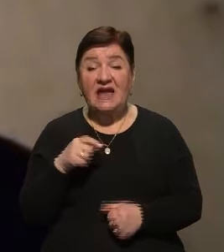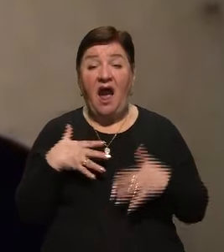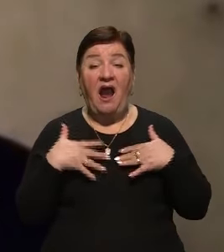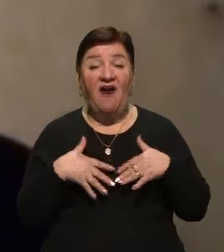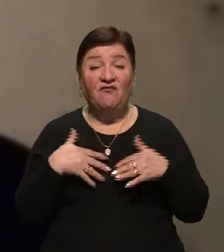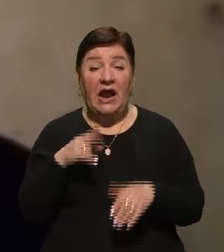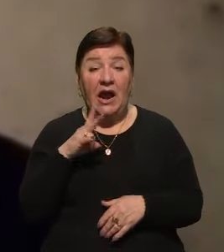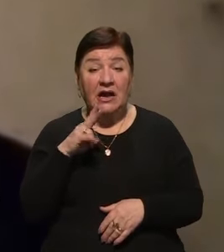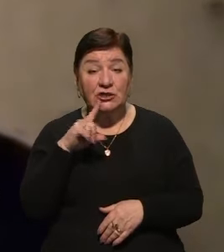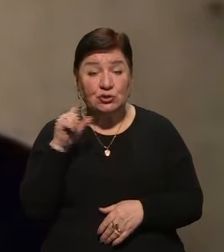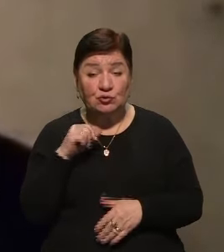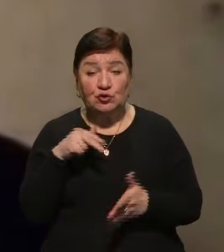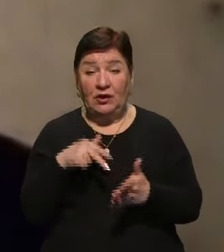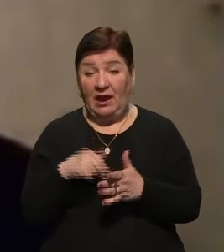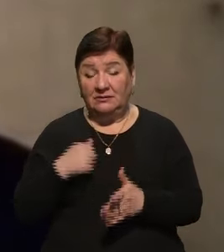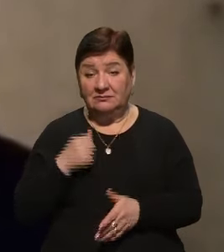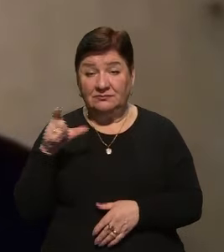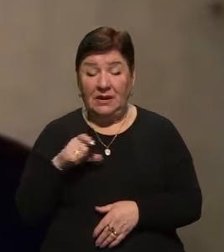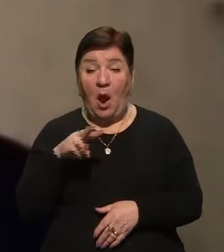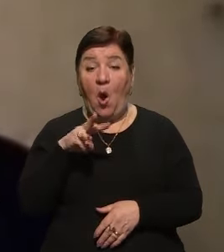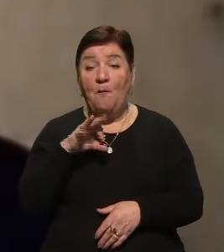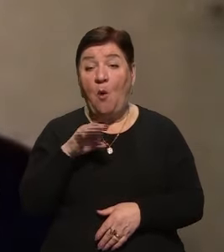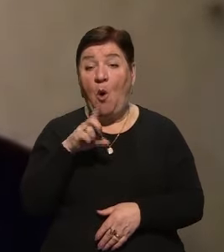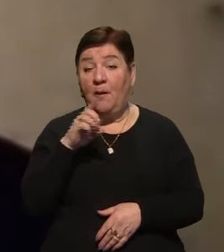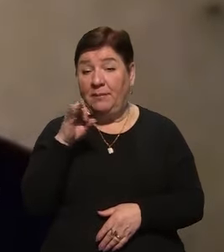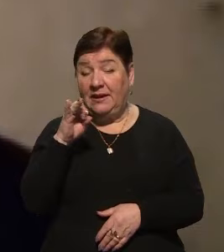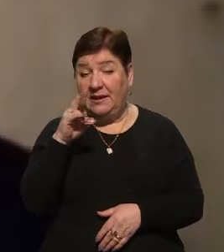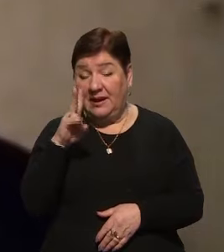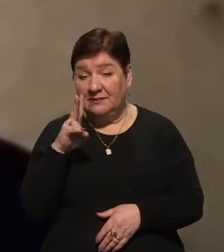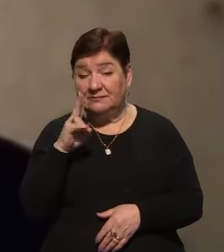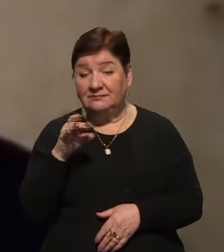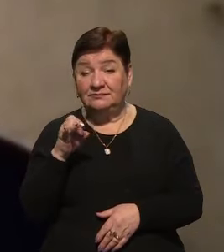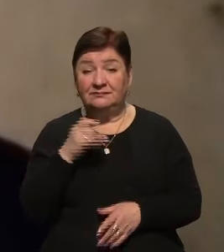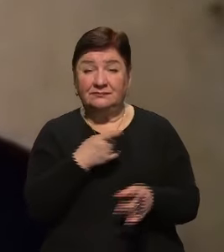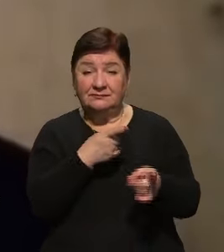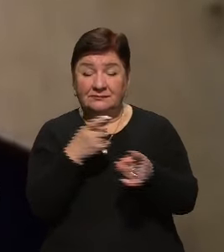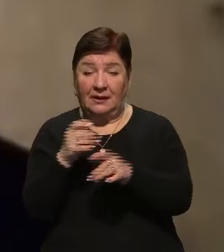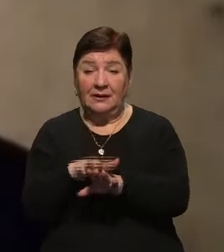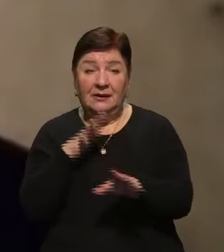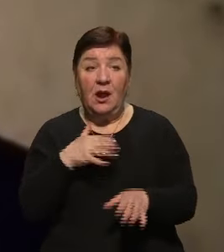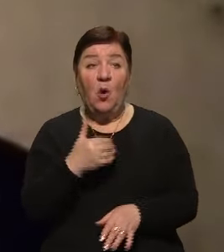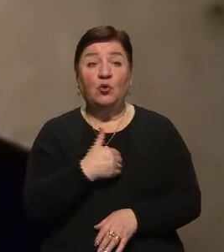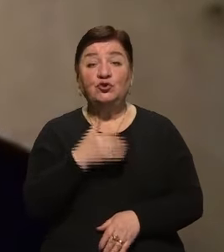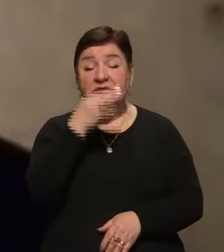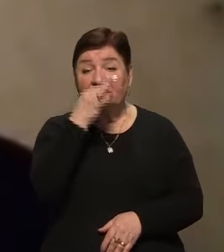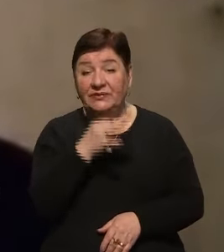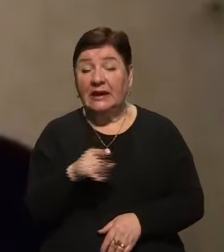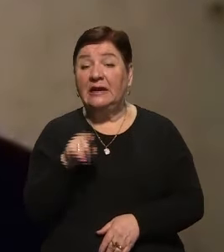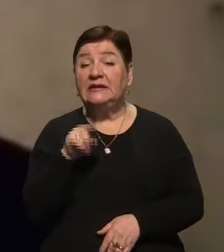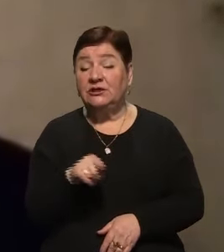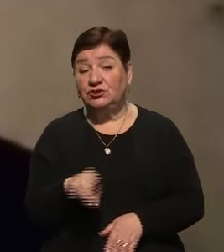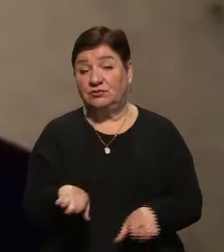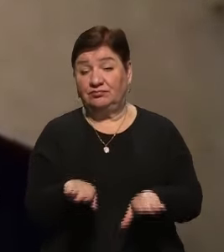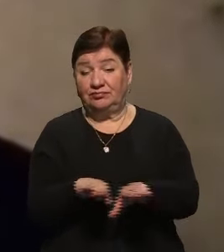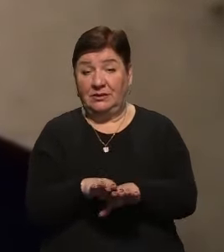стоять так звані мобіки, ну це мобілізовані мотострілецькі батальйони, хоча знову ж таки вони теж вже набули